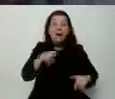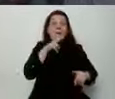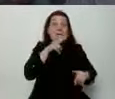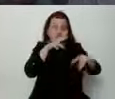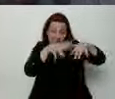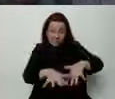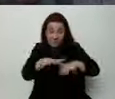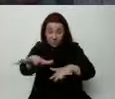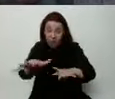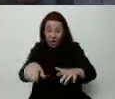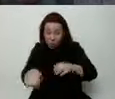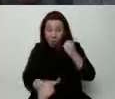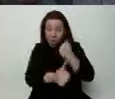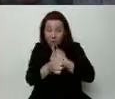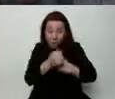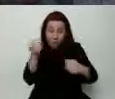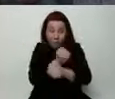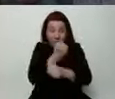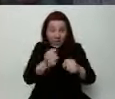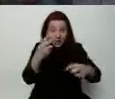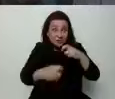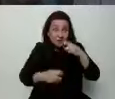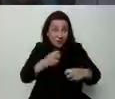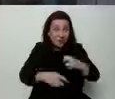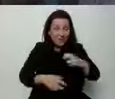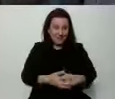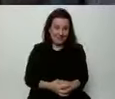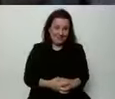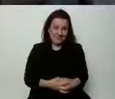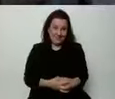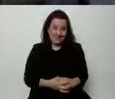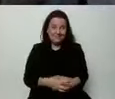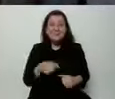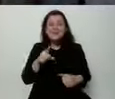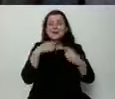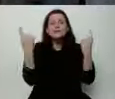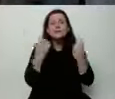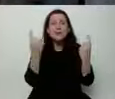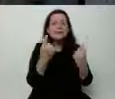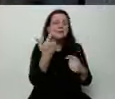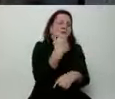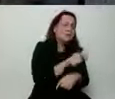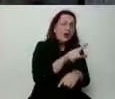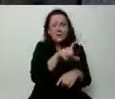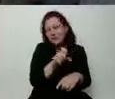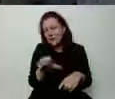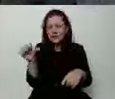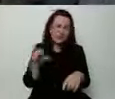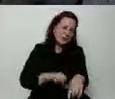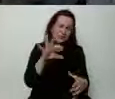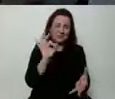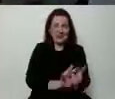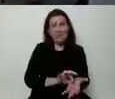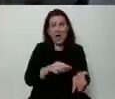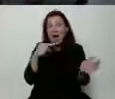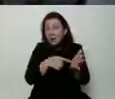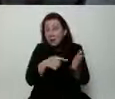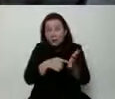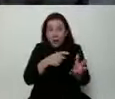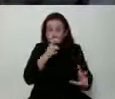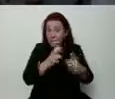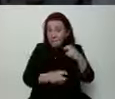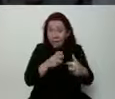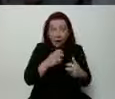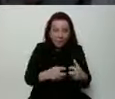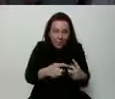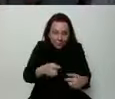powoduje jakiś poważny problem? Mimo, że takich sytuacji mamy setki, o ile nie tysiące. I to jest naprawdę ten problem, o którym my